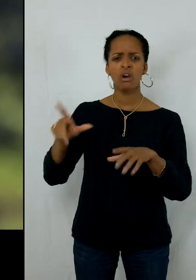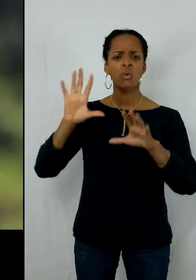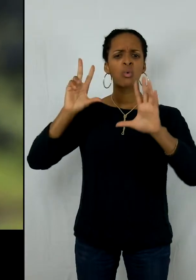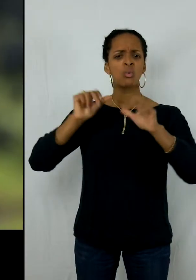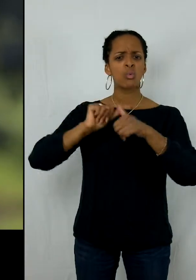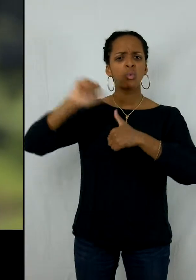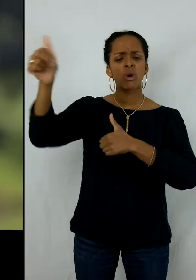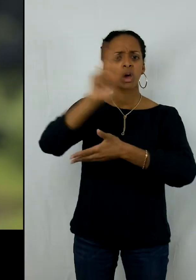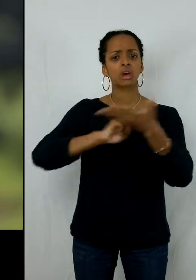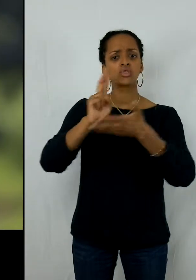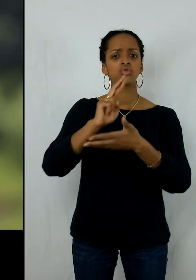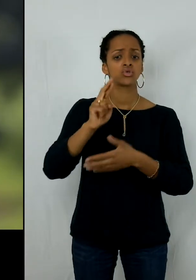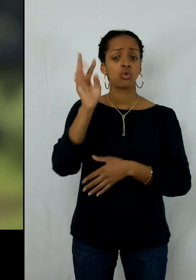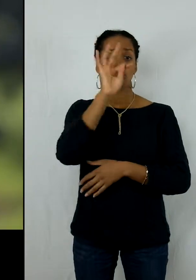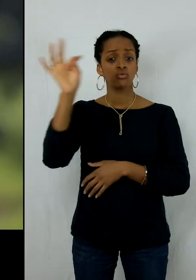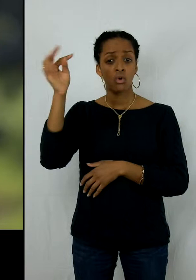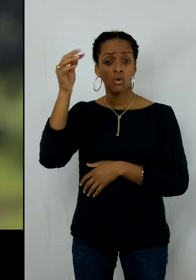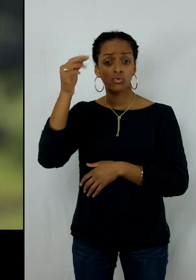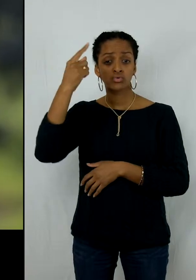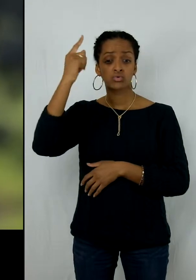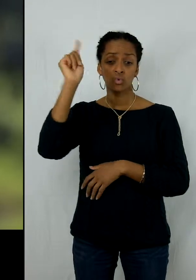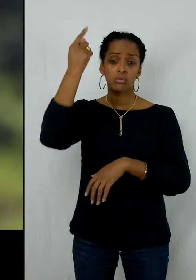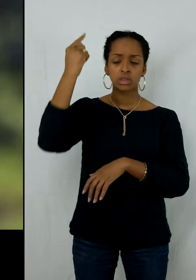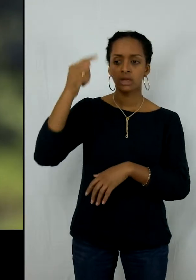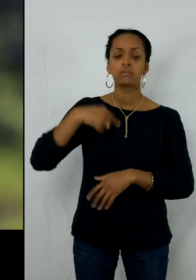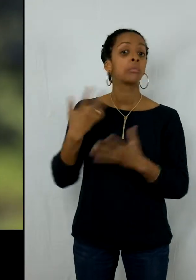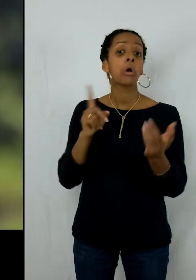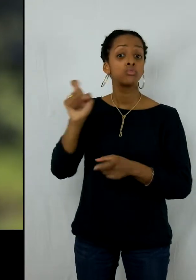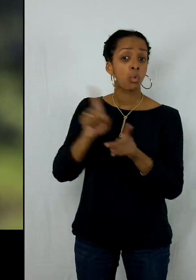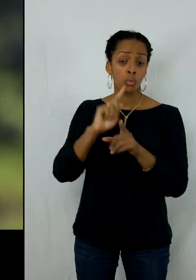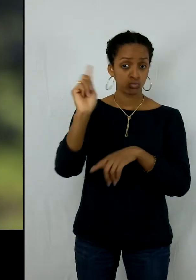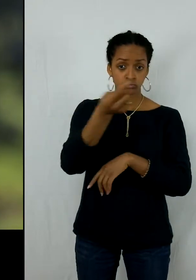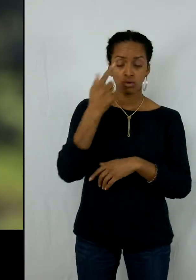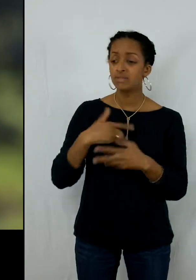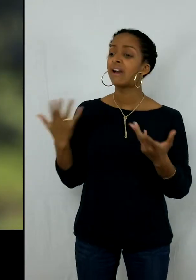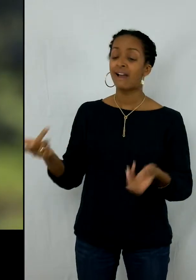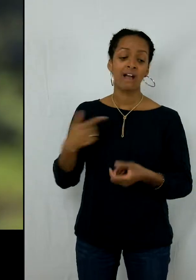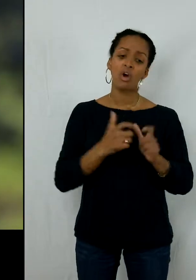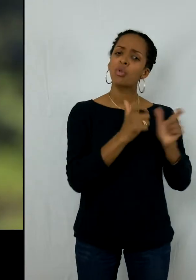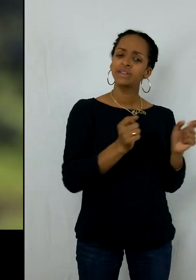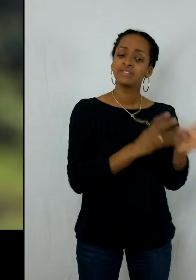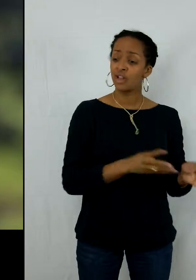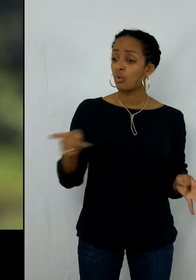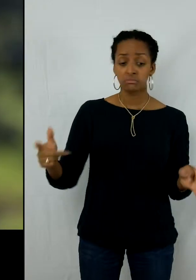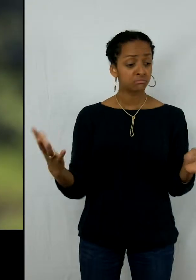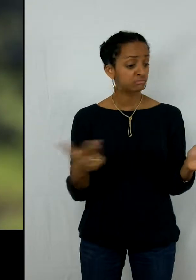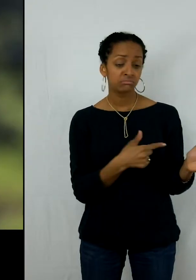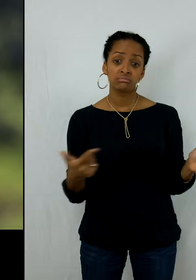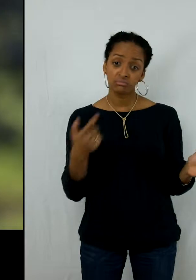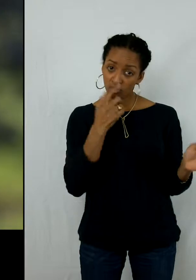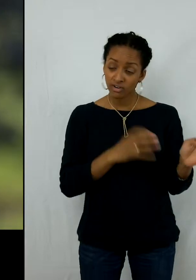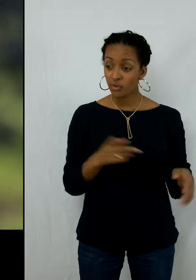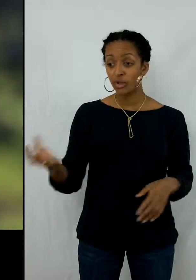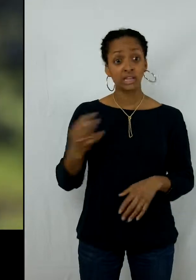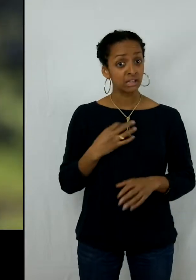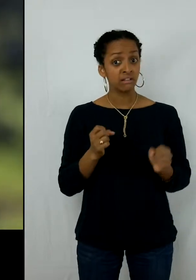lui a posé la question qu'on pose à tous les futurs salariés par rapport à sa relation au vélo, c'est là où il nous a dit qu'il faisait du vélo, mais qu avait fait du vélo...